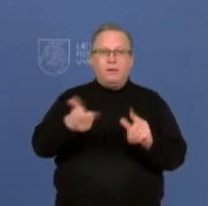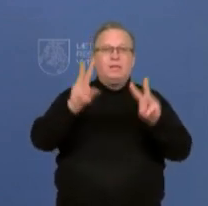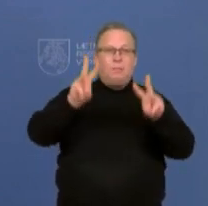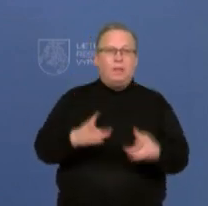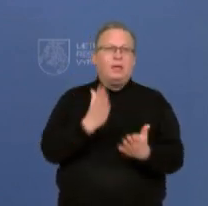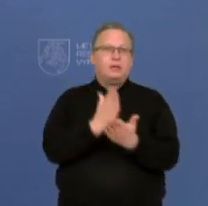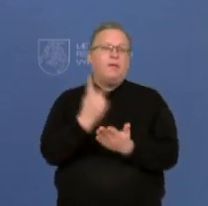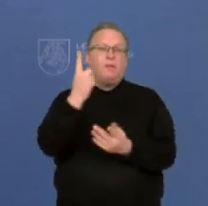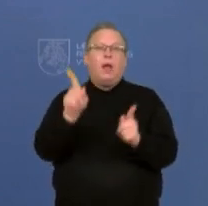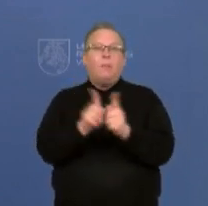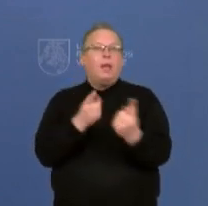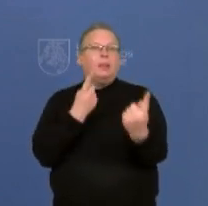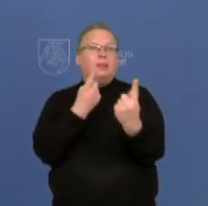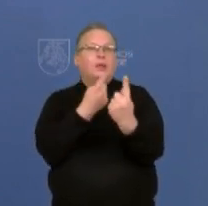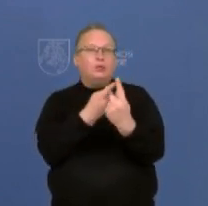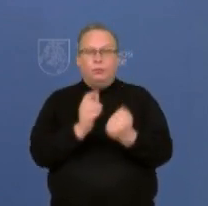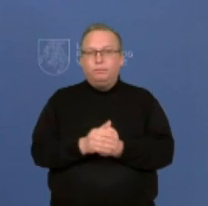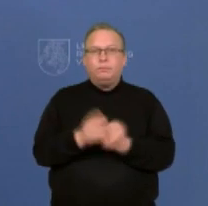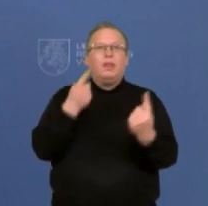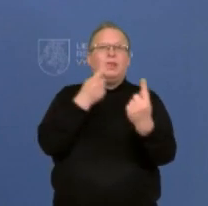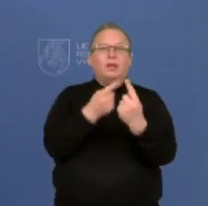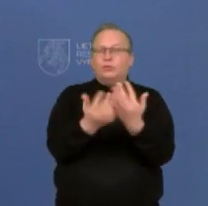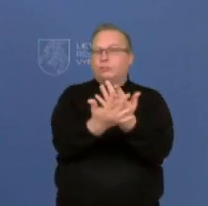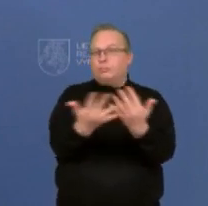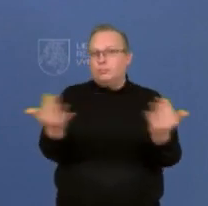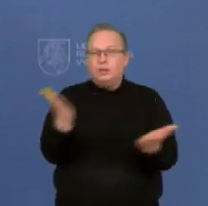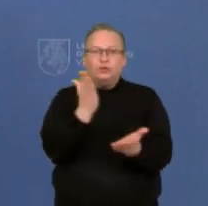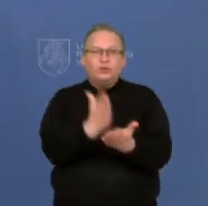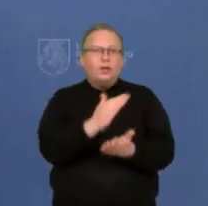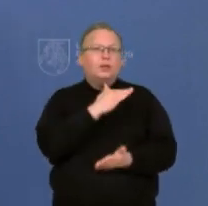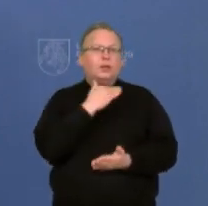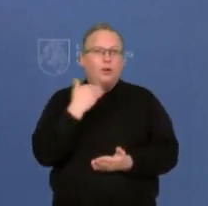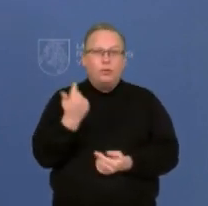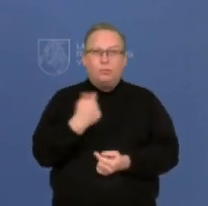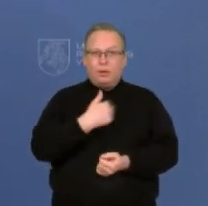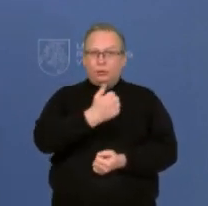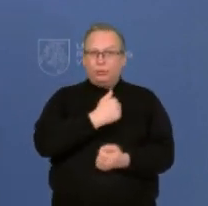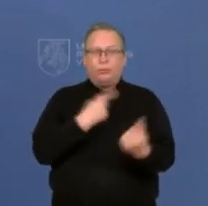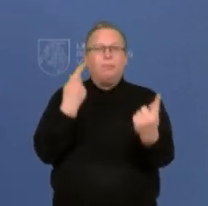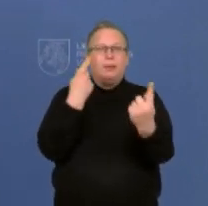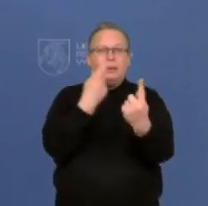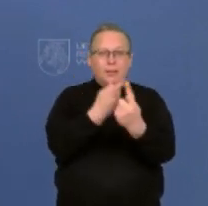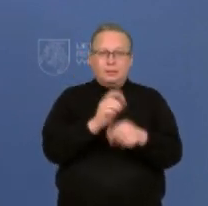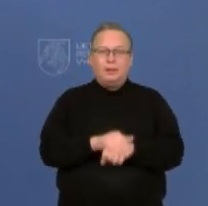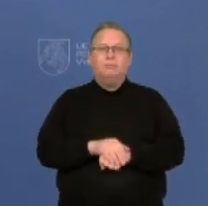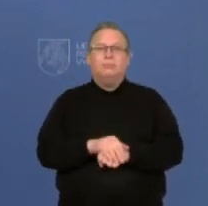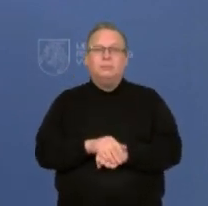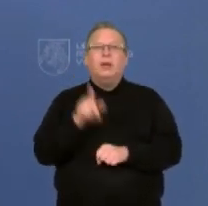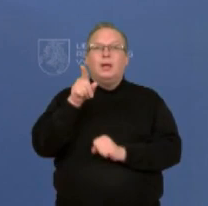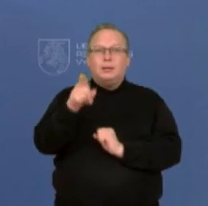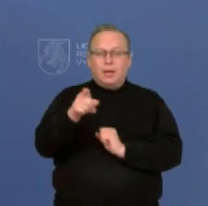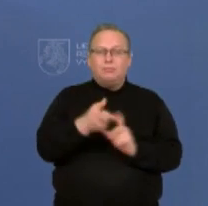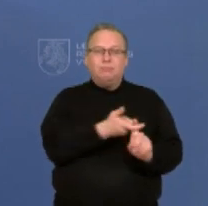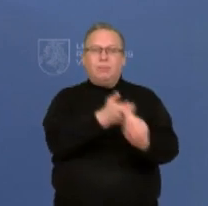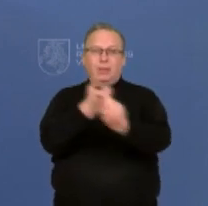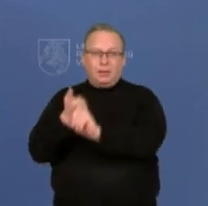toks yra vienas iš tikslų. Tai, žiūrėkit, tai tikslų mes turim labai daug, ta prasme, mes visų pirma turim tikslą ir įveikti tą pandemiją, ir yra